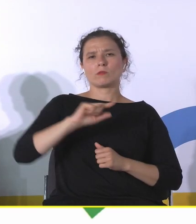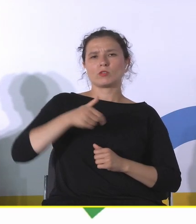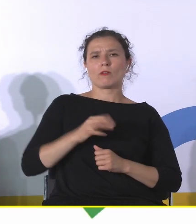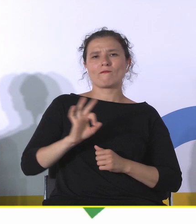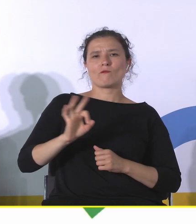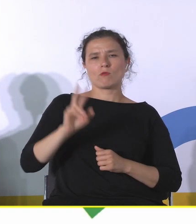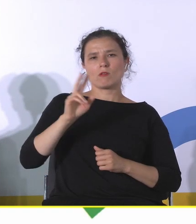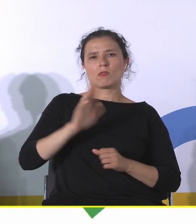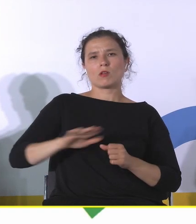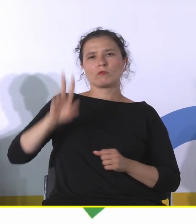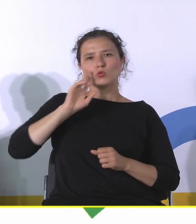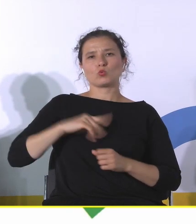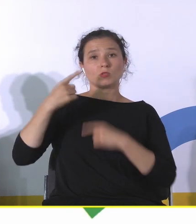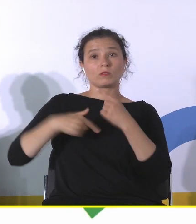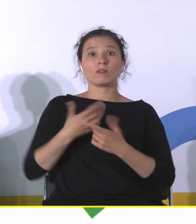Wałbrzychu.